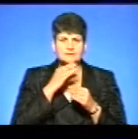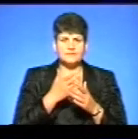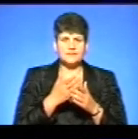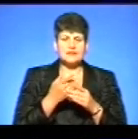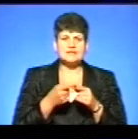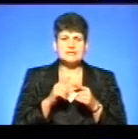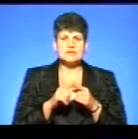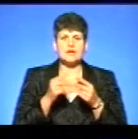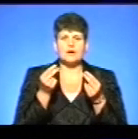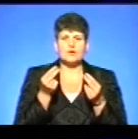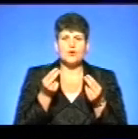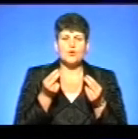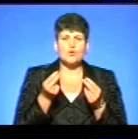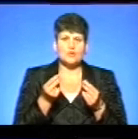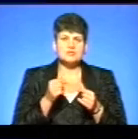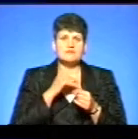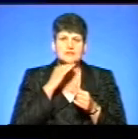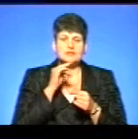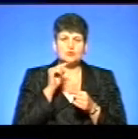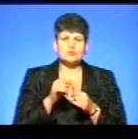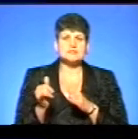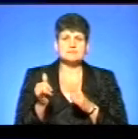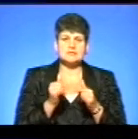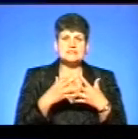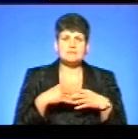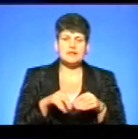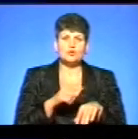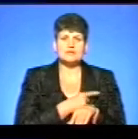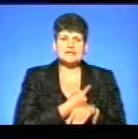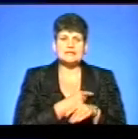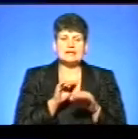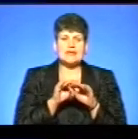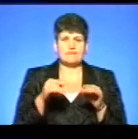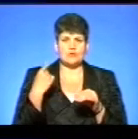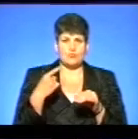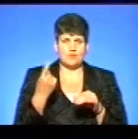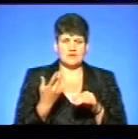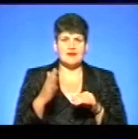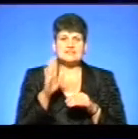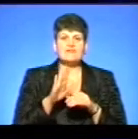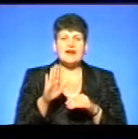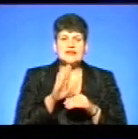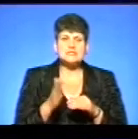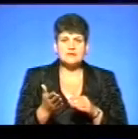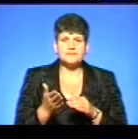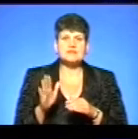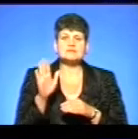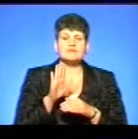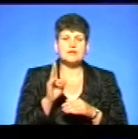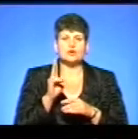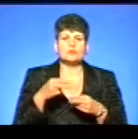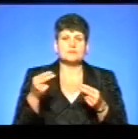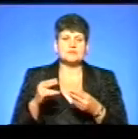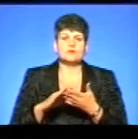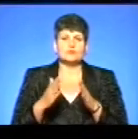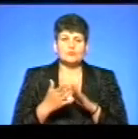кошти повинно вистачить для того, щоб забезпечити сімейну медицину на рівні області. А з вересня тоді до... Дальше. З вересня хто уклав